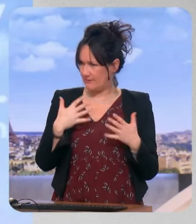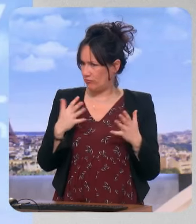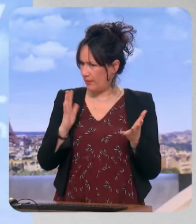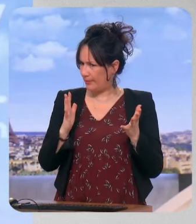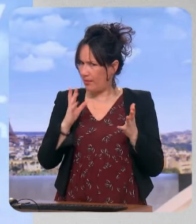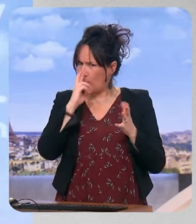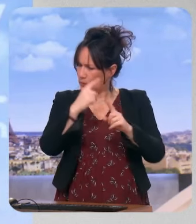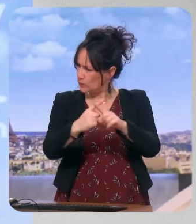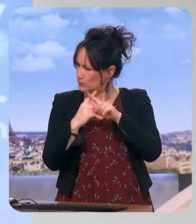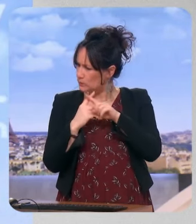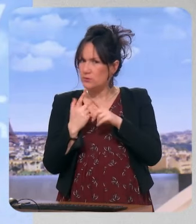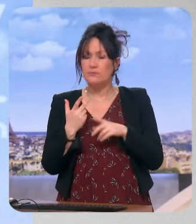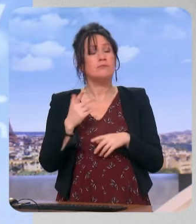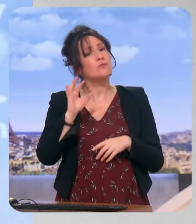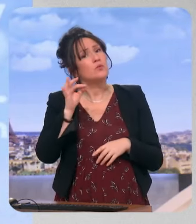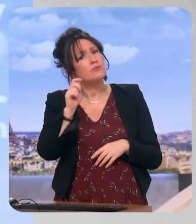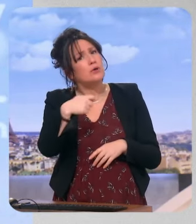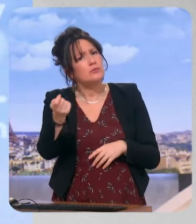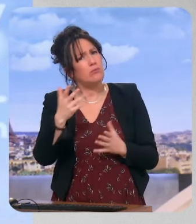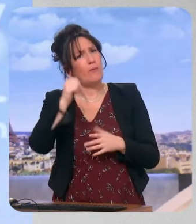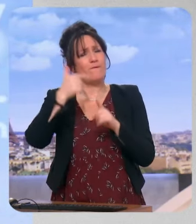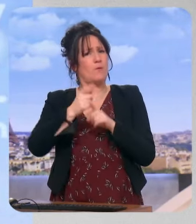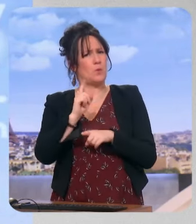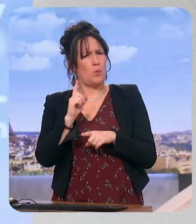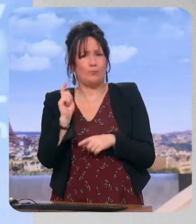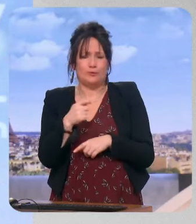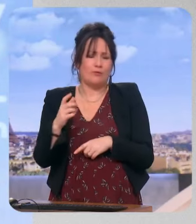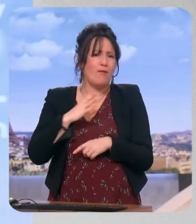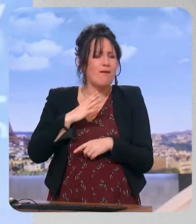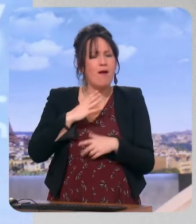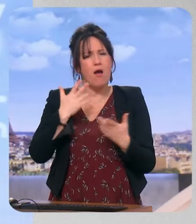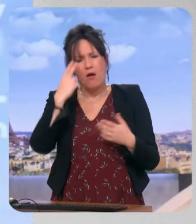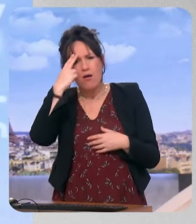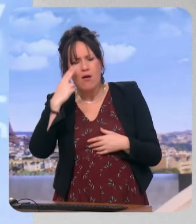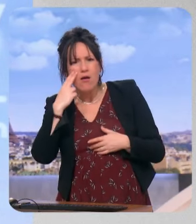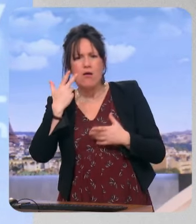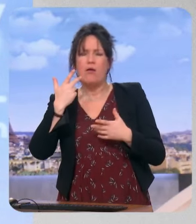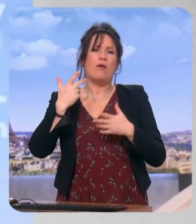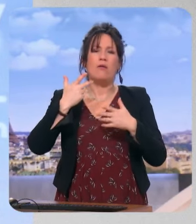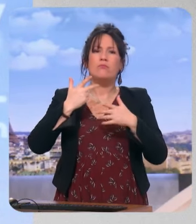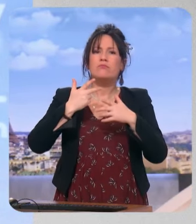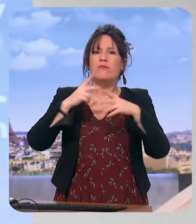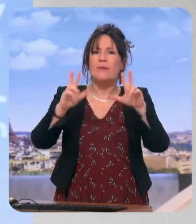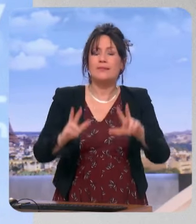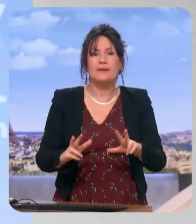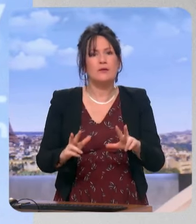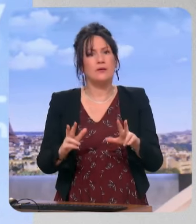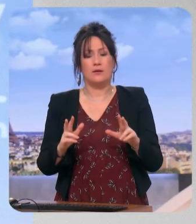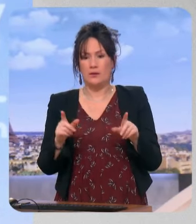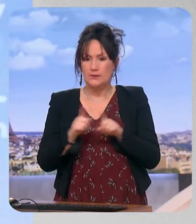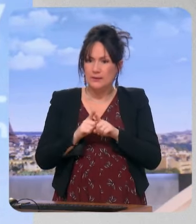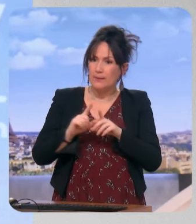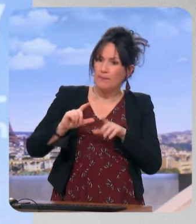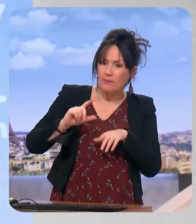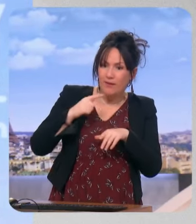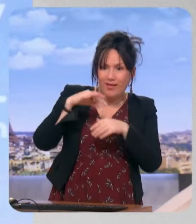évidemment, mais ce n pas la première fois. Je veux dire, évidemment qu'il y a des cyberattaques et ce n'est pas la première fois, rappelons-nous, des élections présidentielles. Donc, il faut s'en